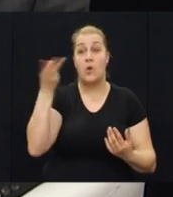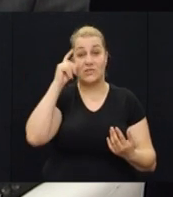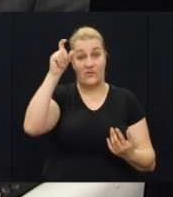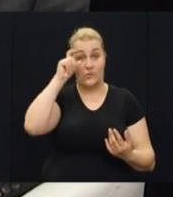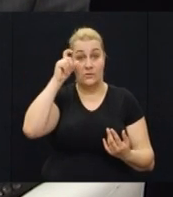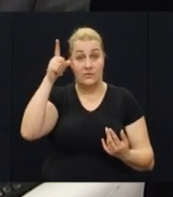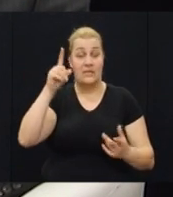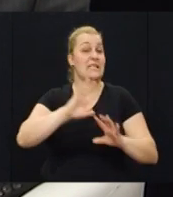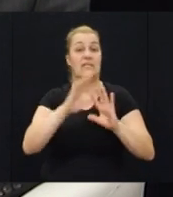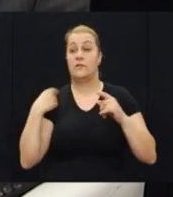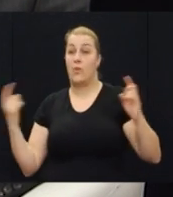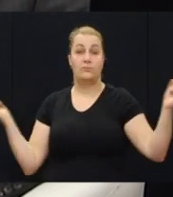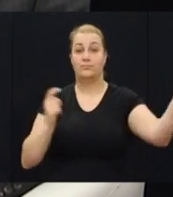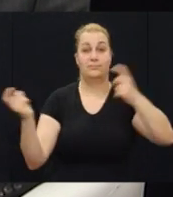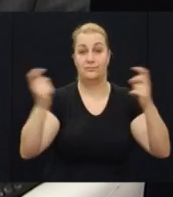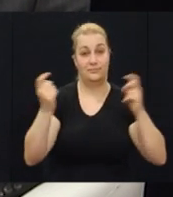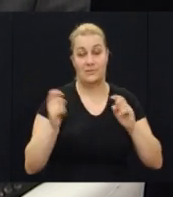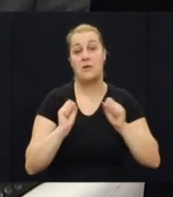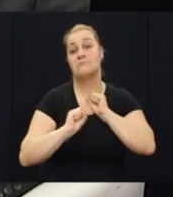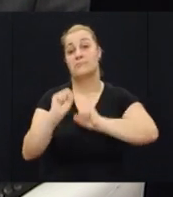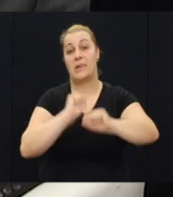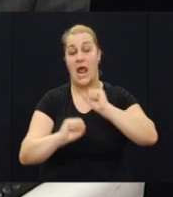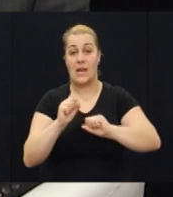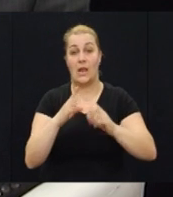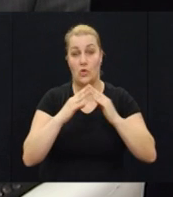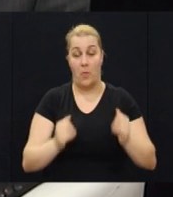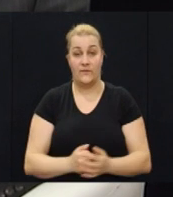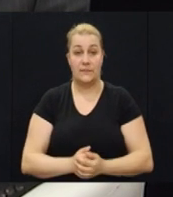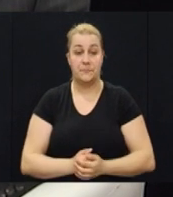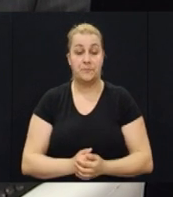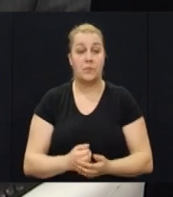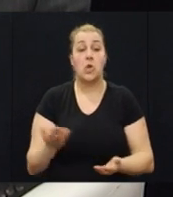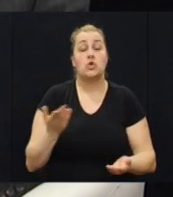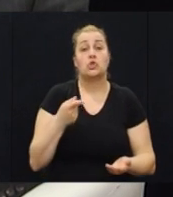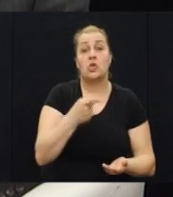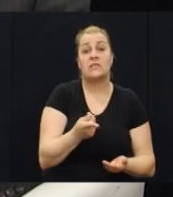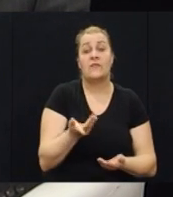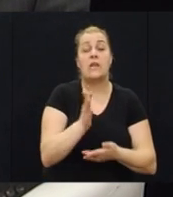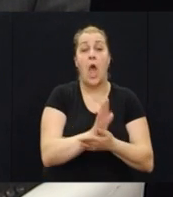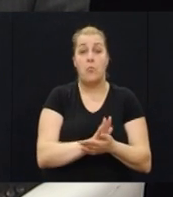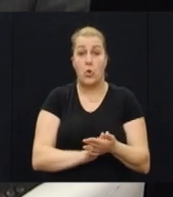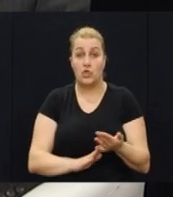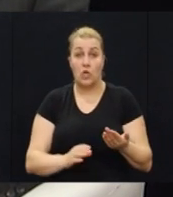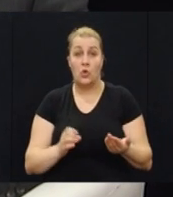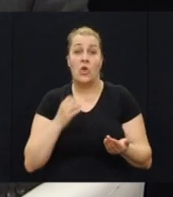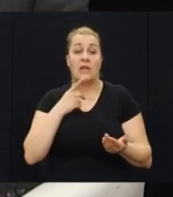Hrvatskog predsjednika i svi smo stali jasno odmah na branih domovine. Što ste vi na početku kad ste, evo, već ste postali prvi Hrvatski